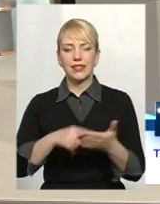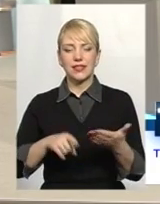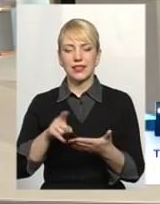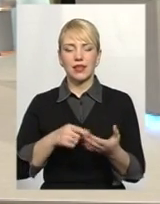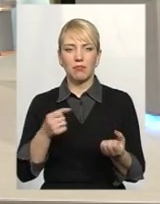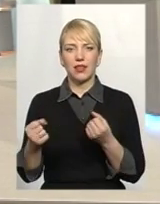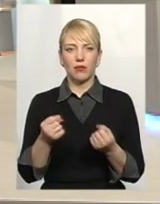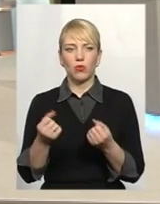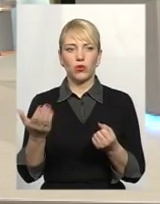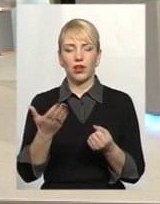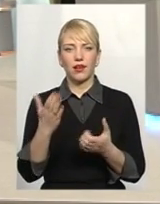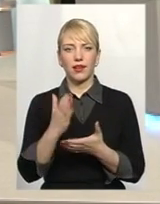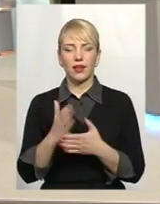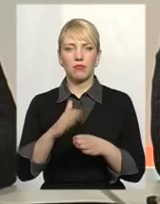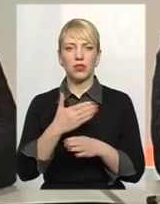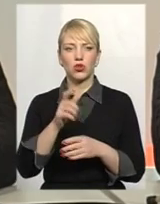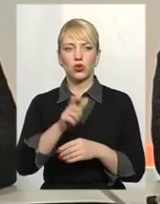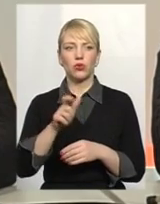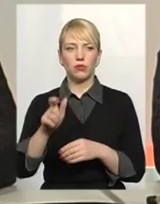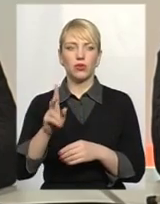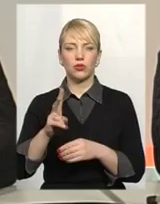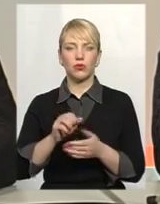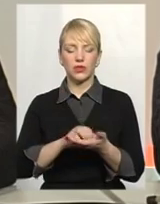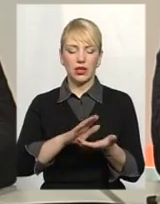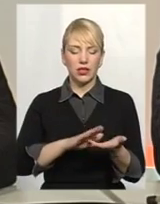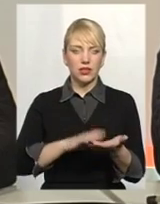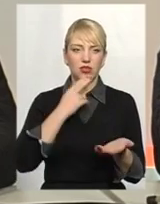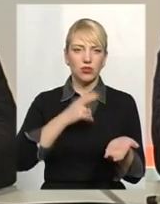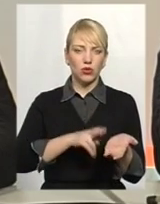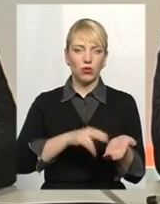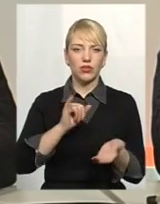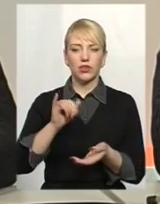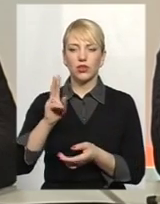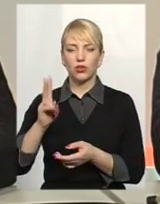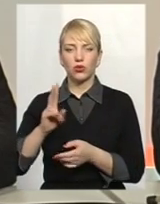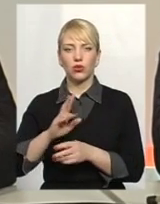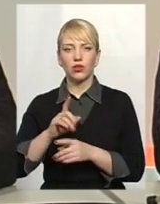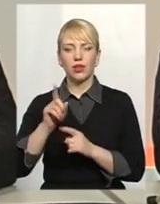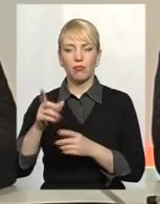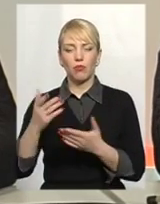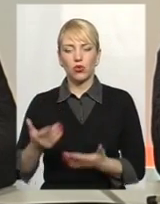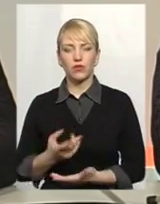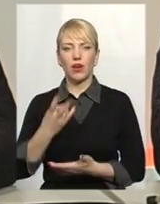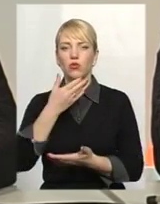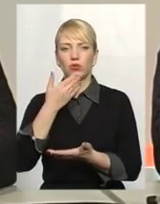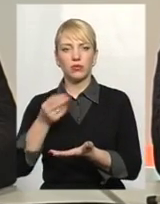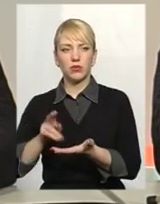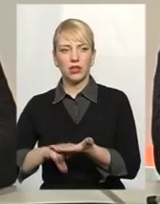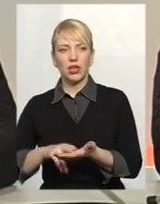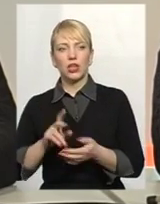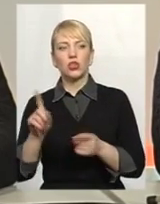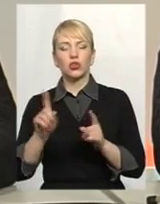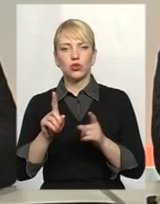людьми, які проживають в цьому будинку, які зареєстровані, і ті, які там не проживають. Тобто пропорція рівномірності